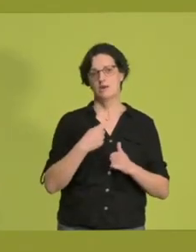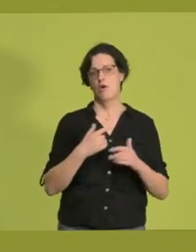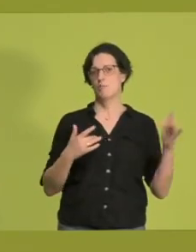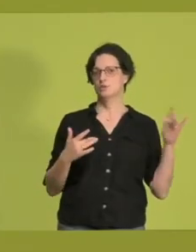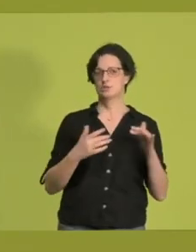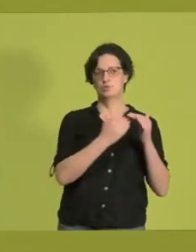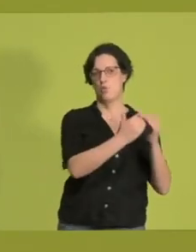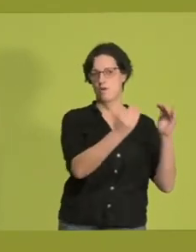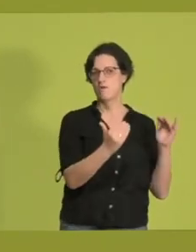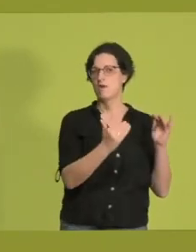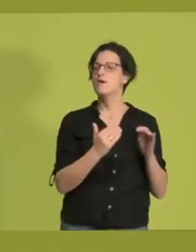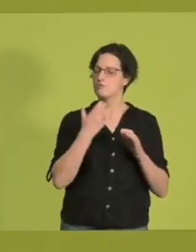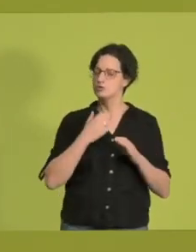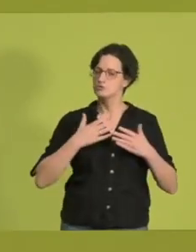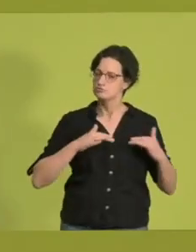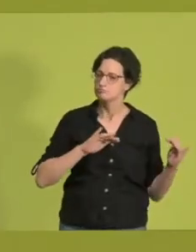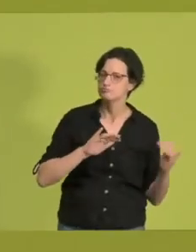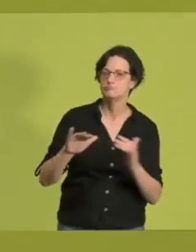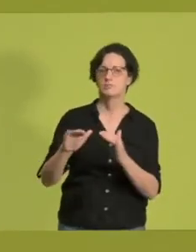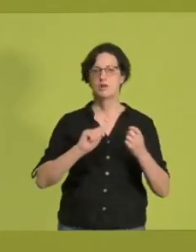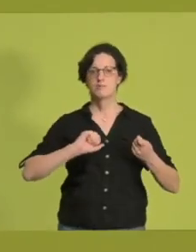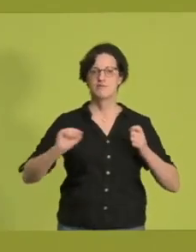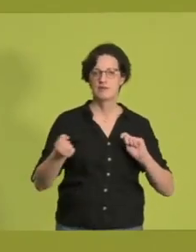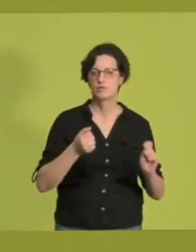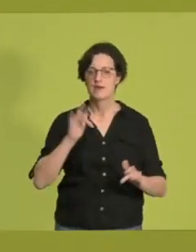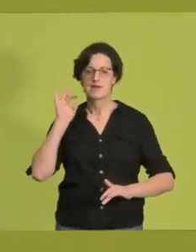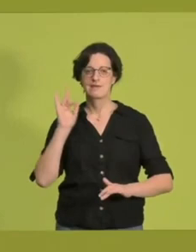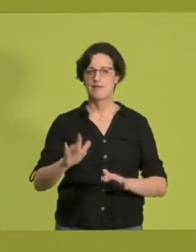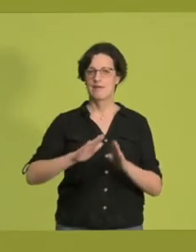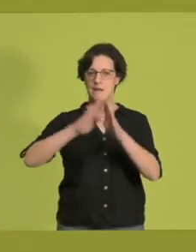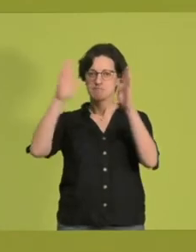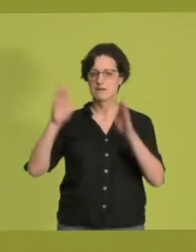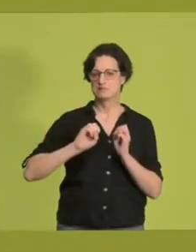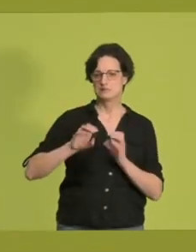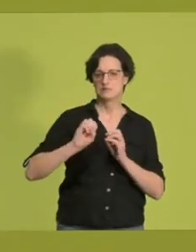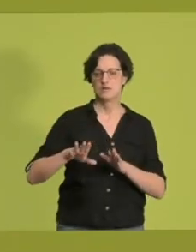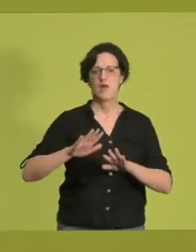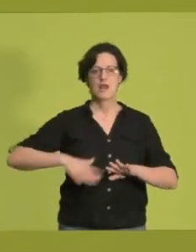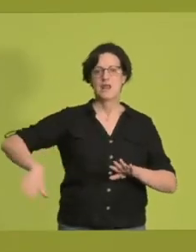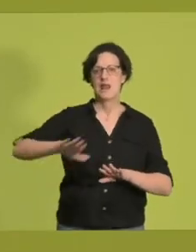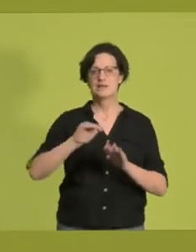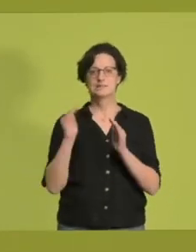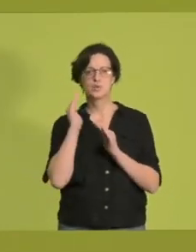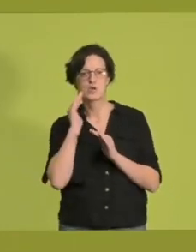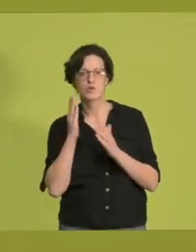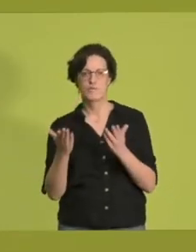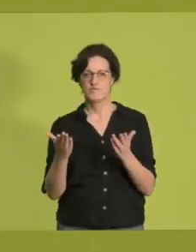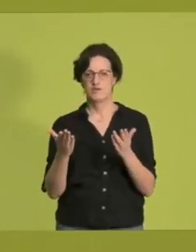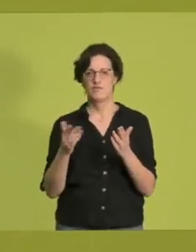einiges zu bewegen, gegen die Massenunterbringung von Geflüchteten in Landesunterkünften, die sich